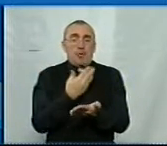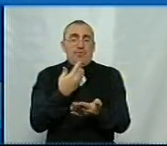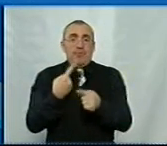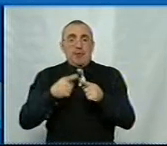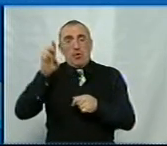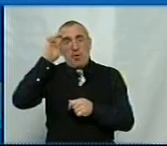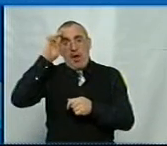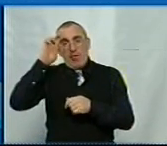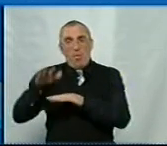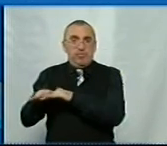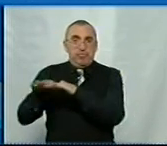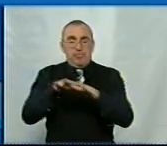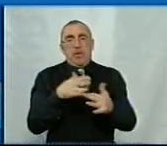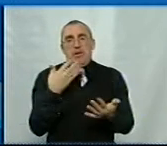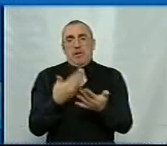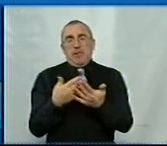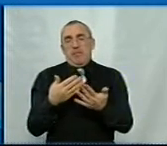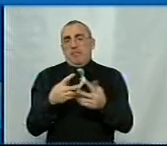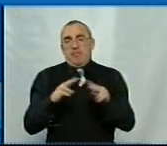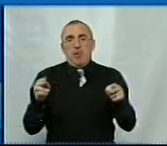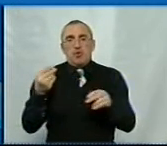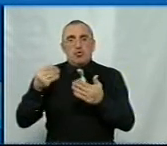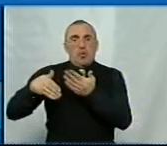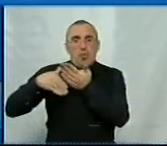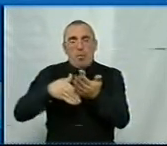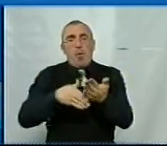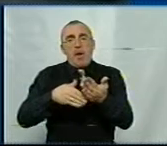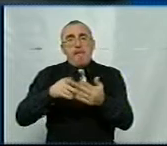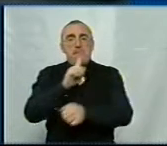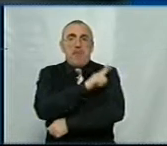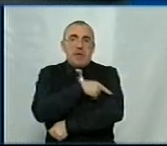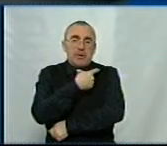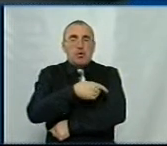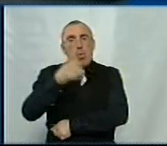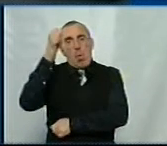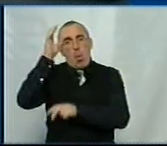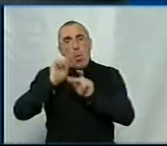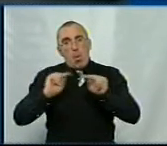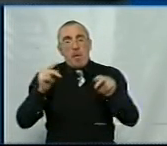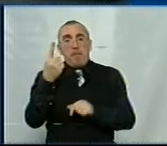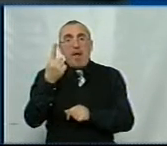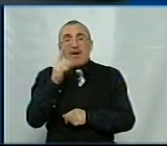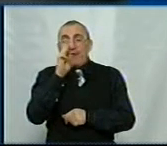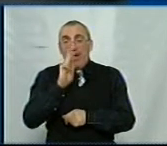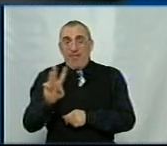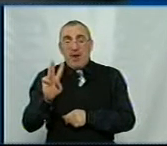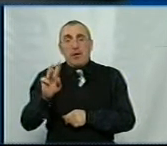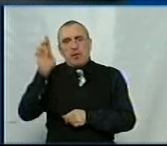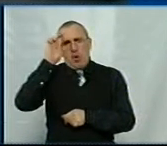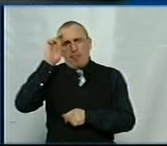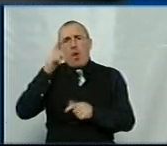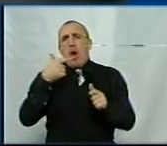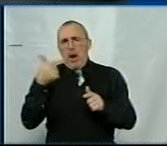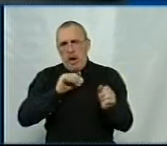державних надходжень, наприклад, ті самі субвенції медицина і освіта. Перший квартал місту держава гарантує